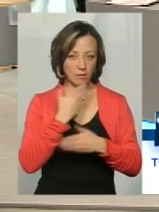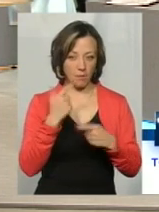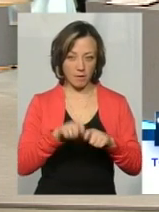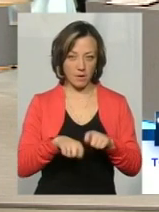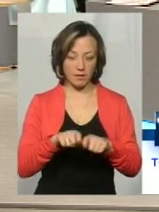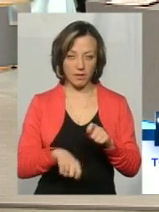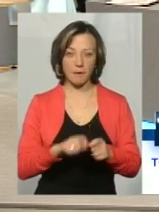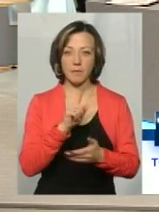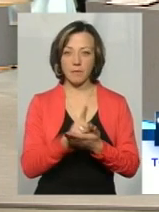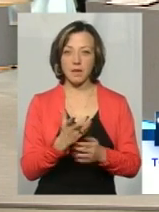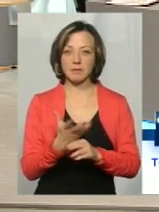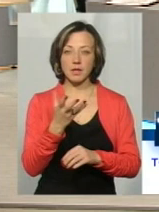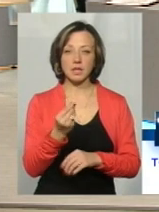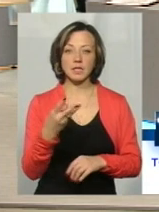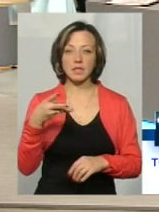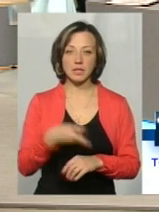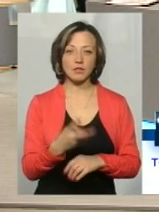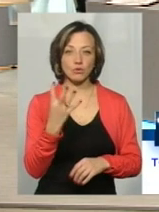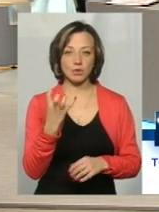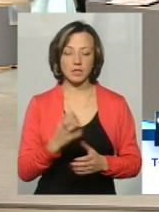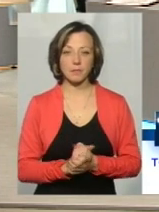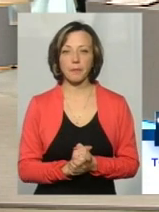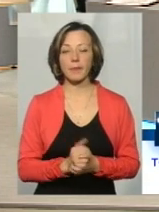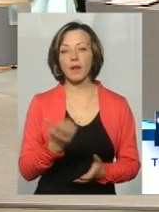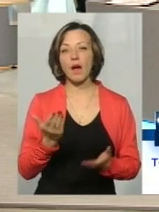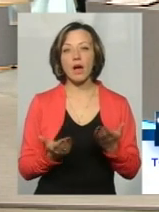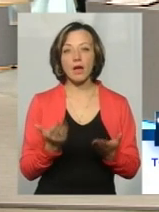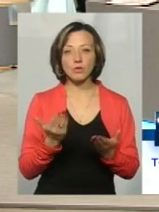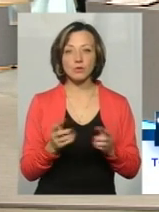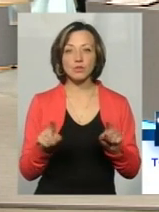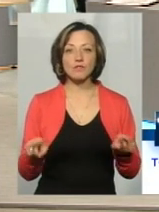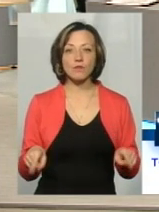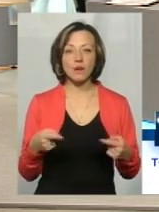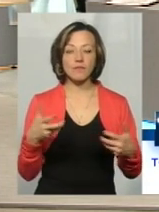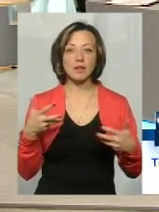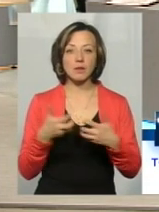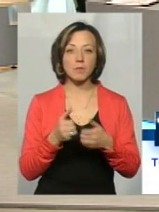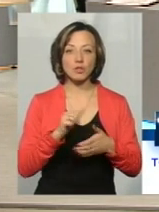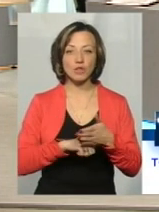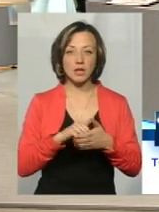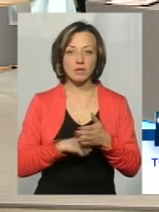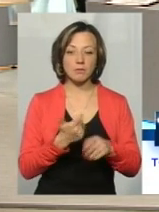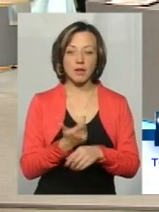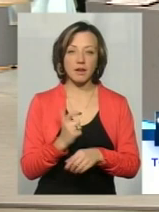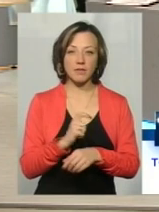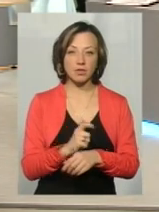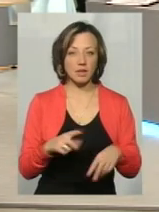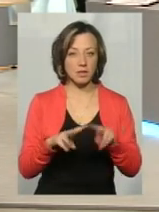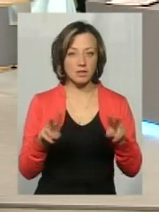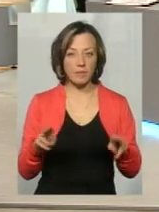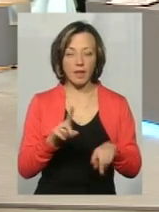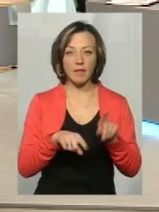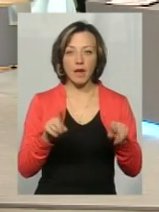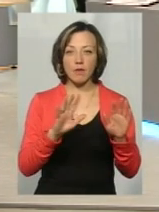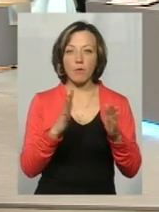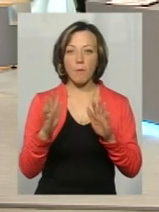має сплатити 3400. Так, так. А якщо створив ДТП через перевищення, так само, чи там, я знаю, що деякі моменти